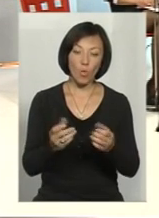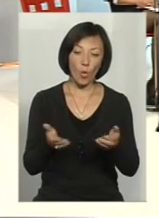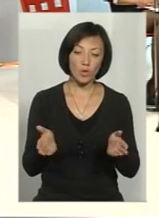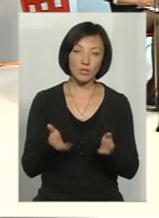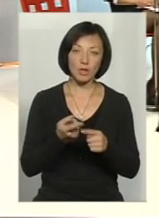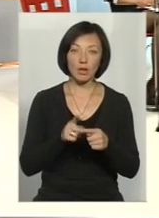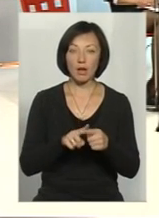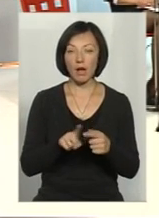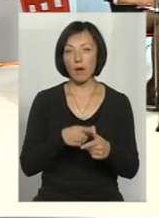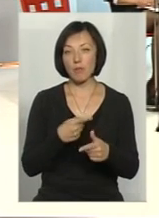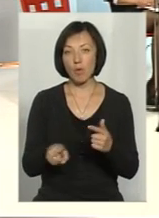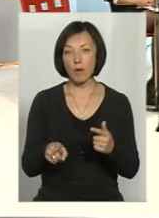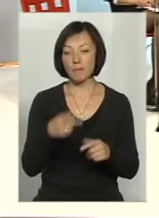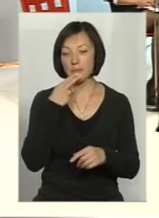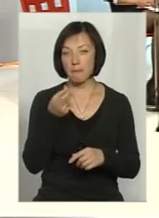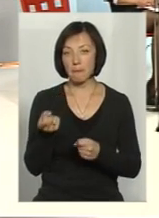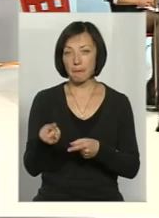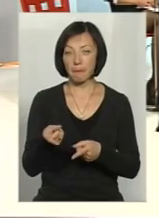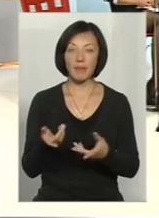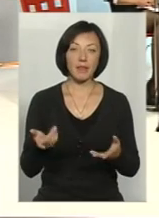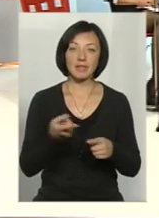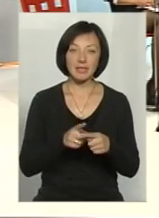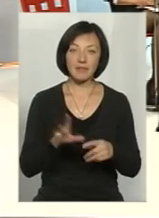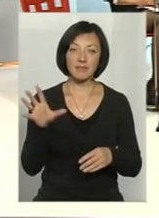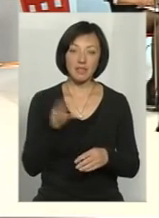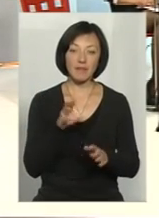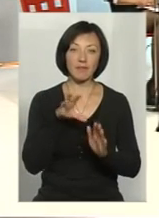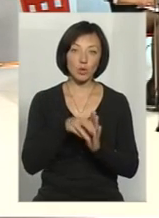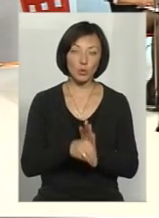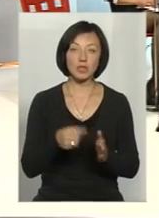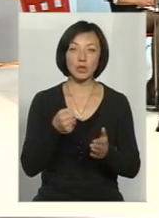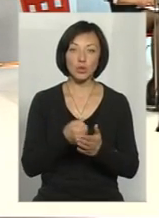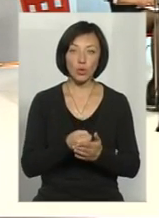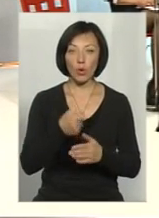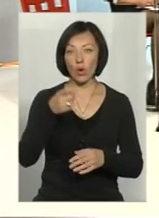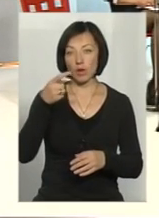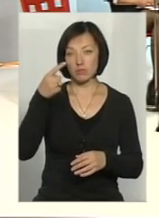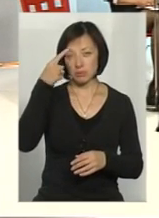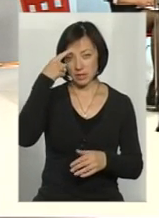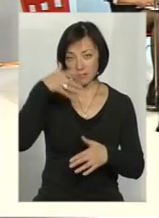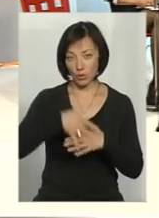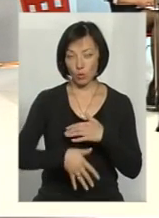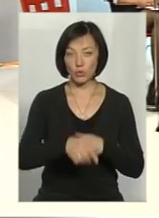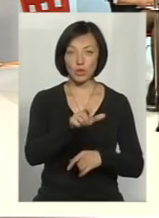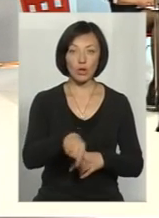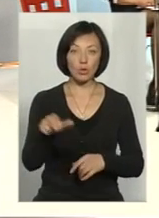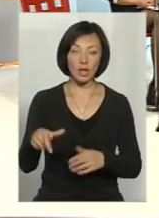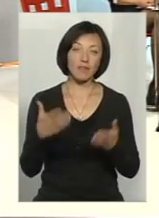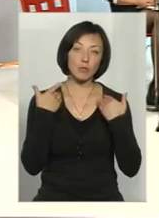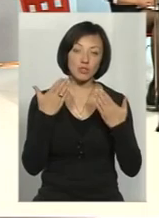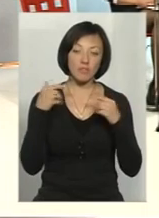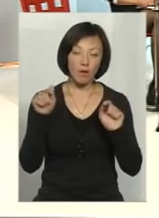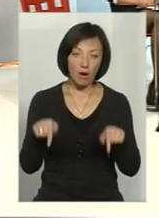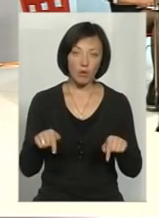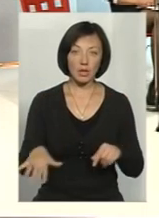або підпал, цигарки і так далі. Тобто це все відноситься вже до свідомості тих людей, які відпочивають на цій